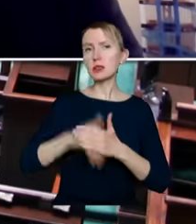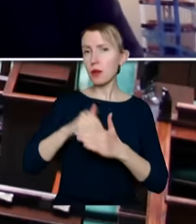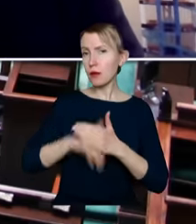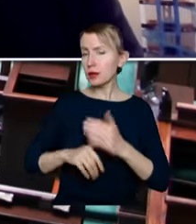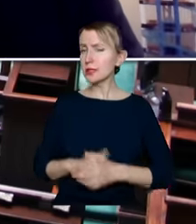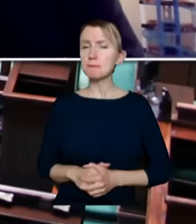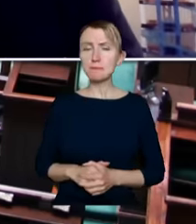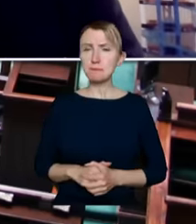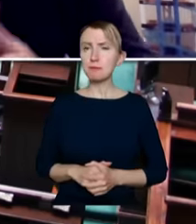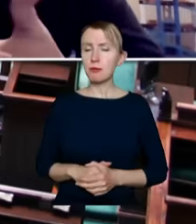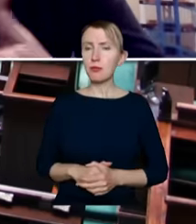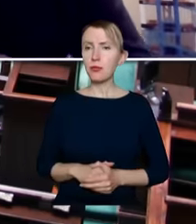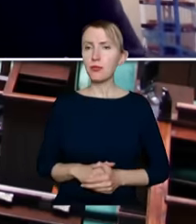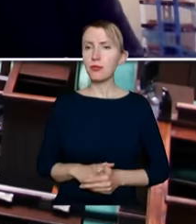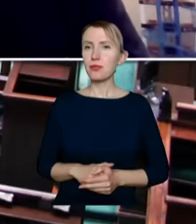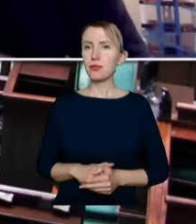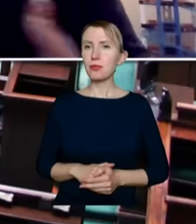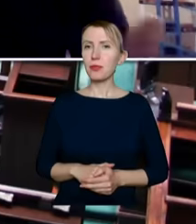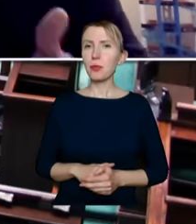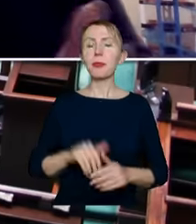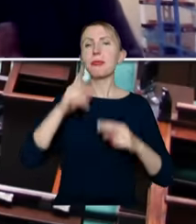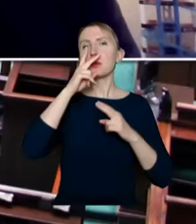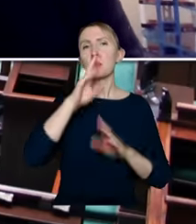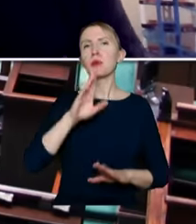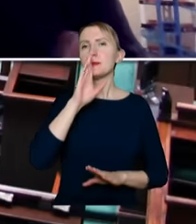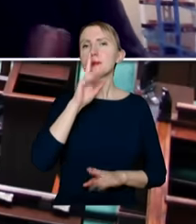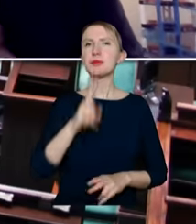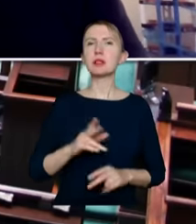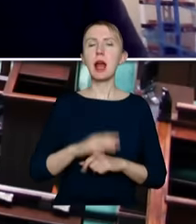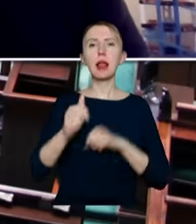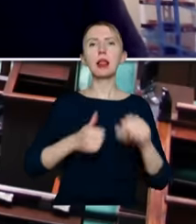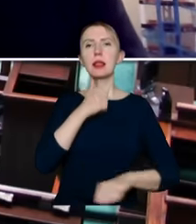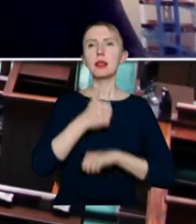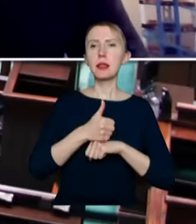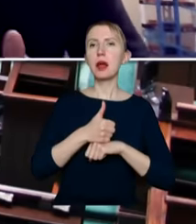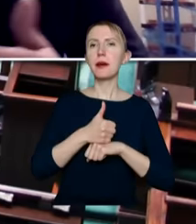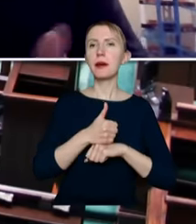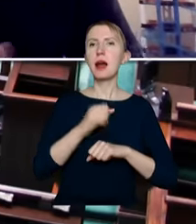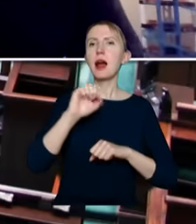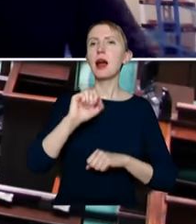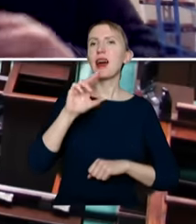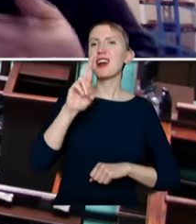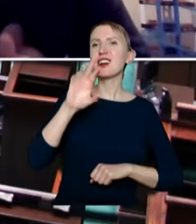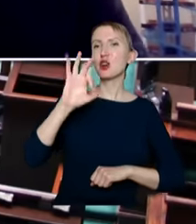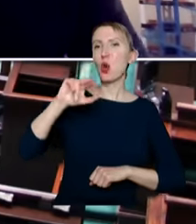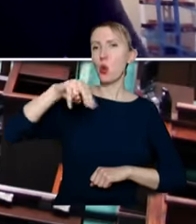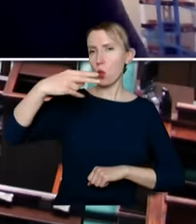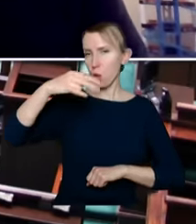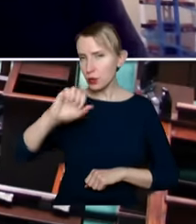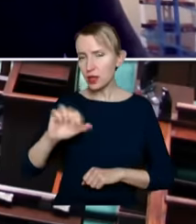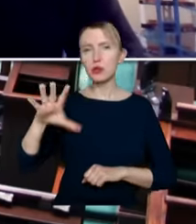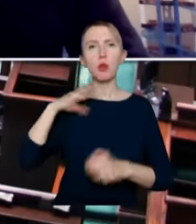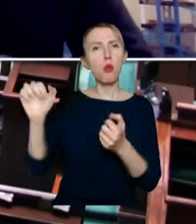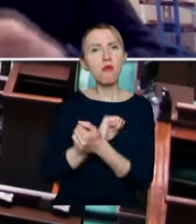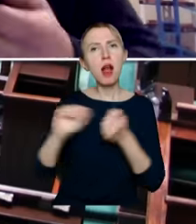z jednej strony pokazuje się jako lider agrounii jako ten, który walczył na rzecz